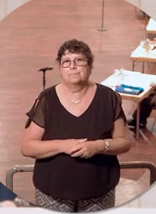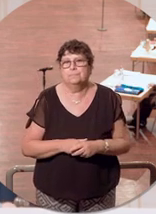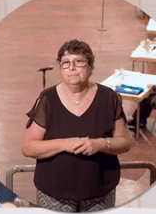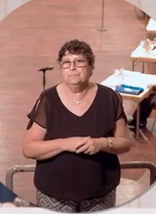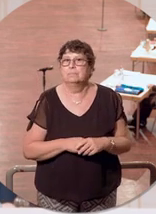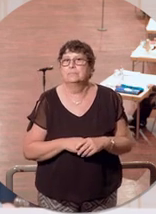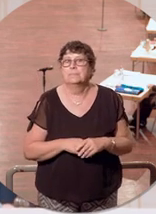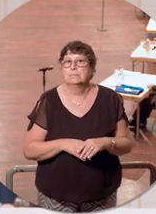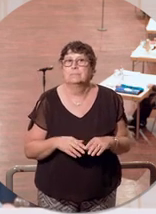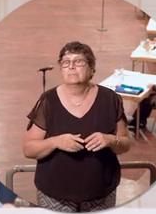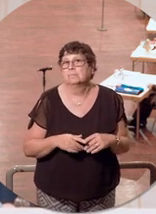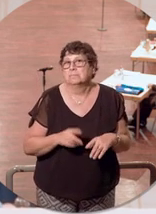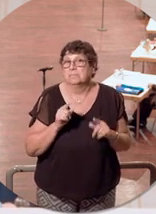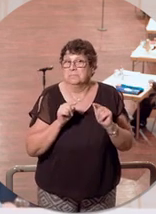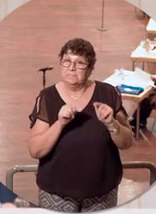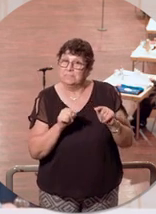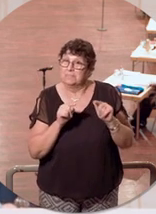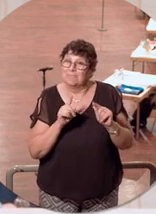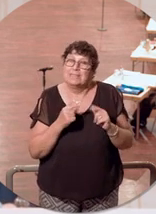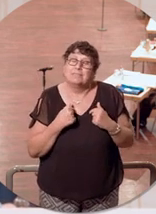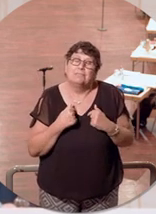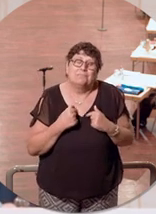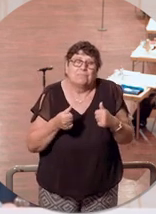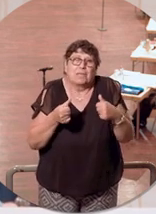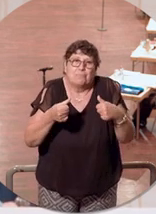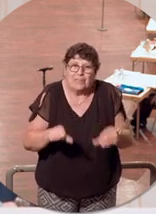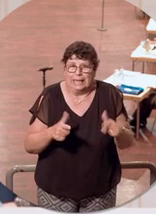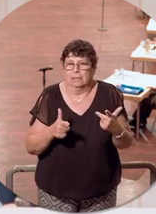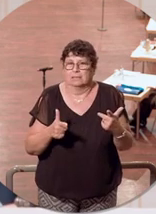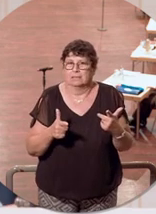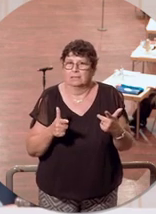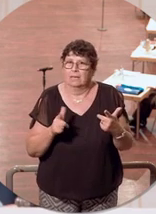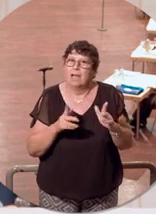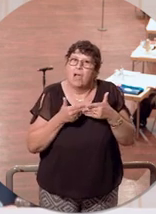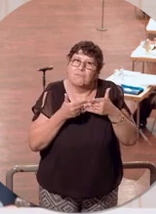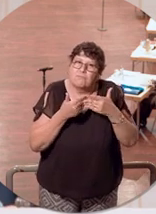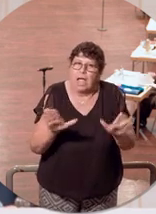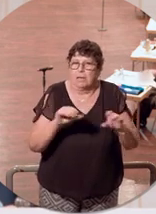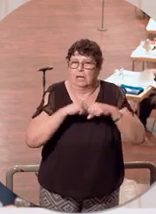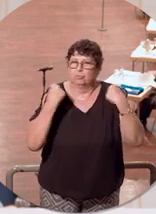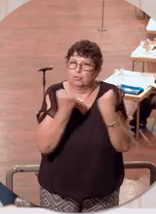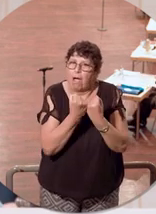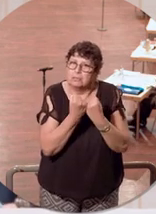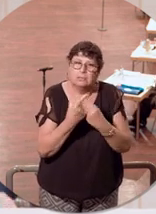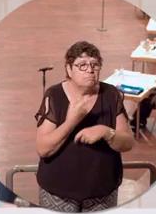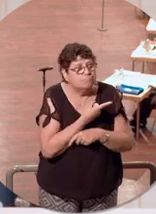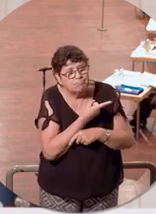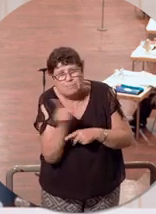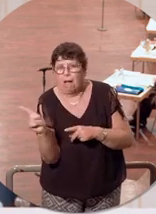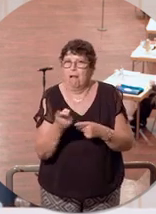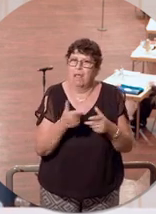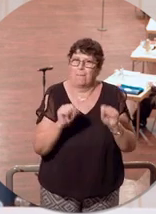Und es ist, es ist die Pflicht, meine Damen und Herren, des freiheitlichen Staates, alle Instrumentarien